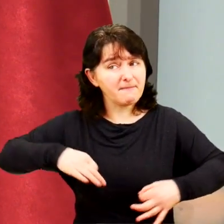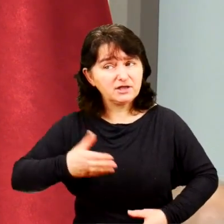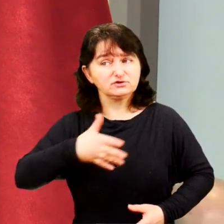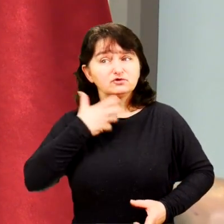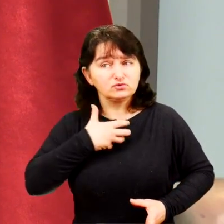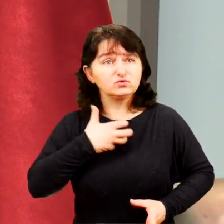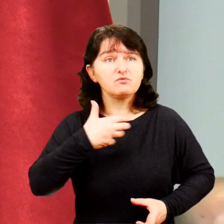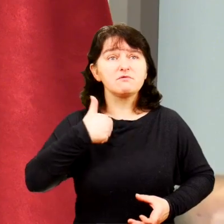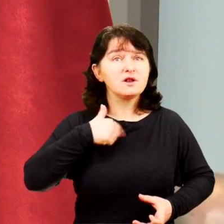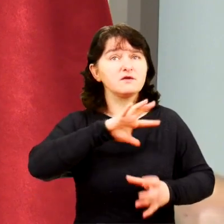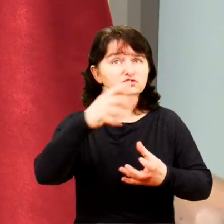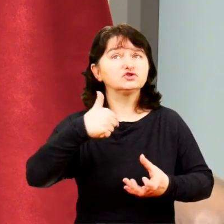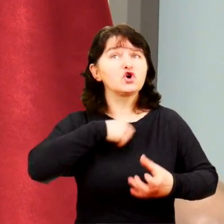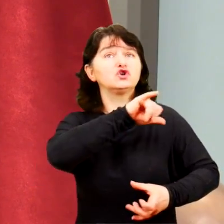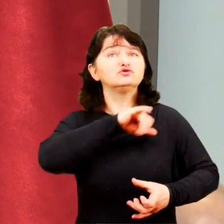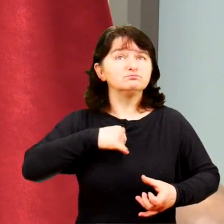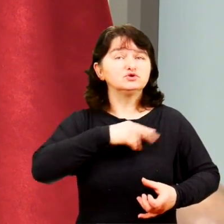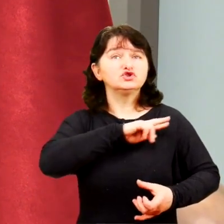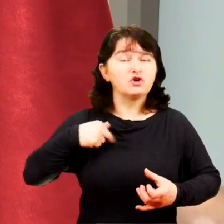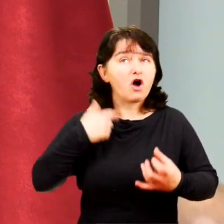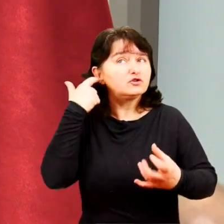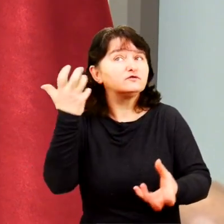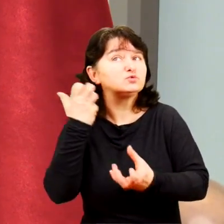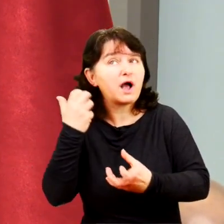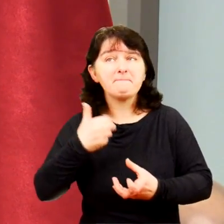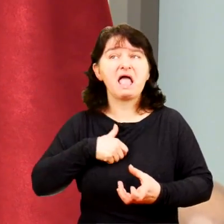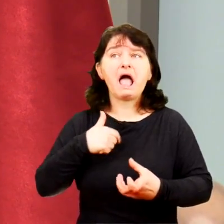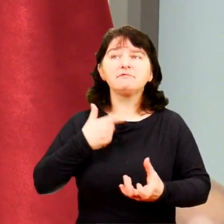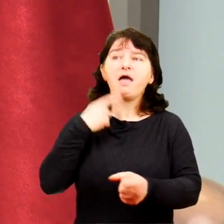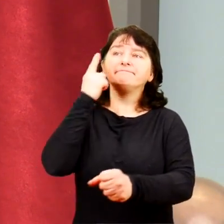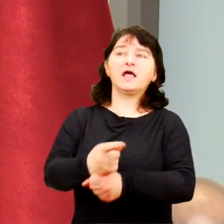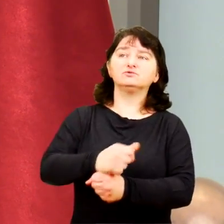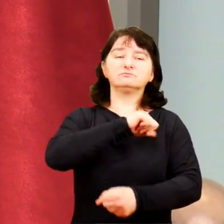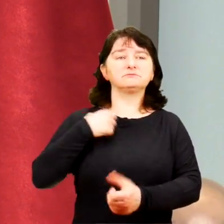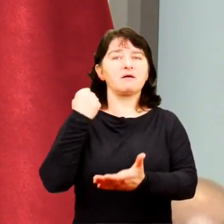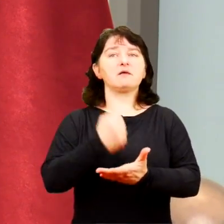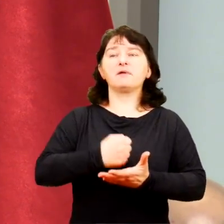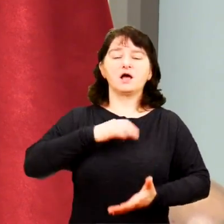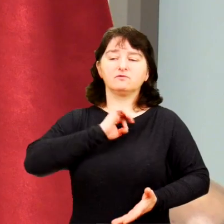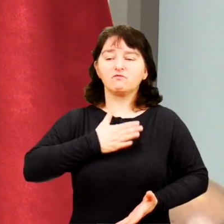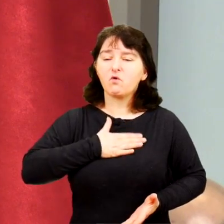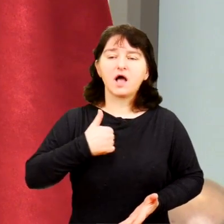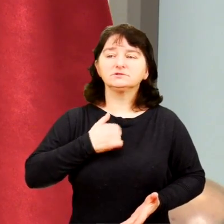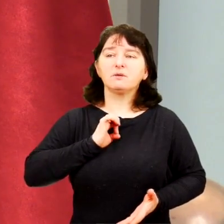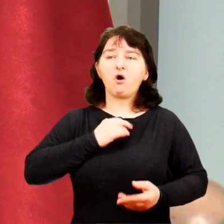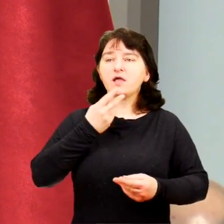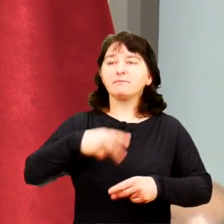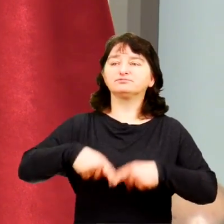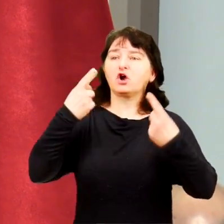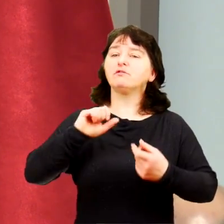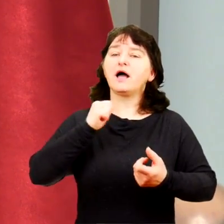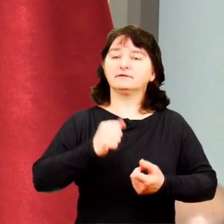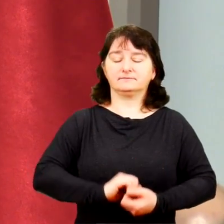i żebyście Państwo czuli, że po prostu też jesteście wysłuchani, a nie narzucamy rozwiązania, co do których mamy własne